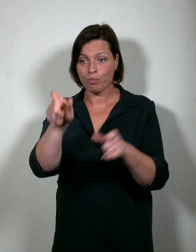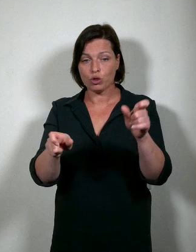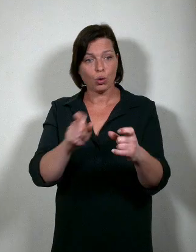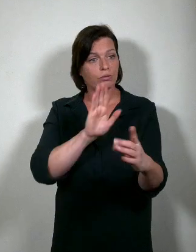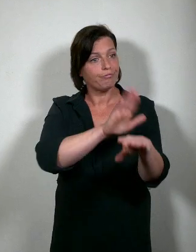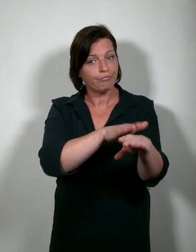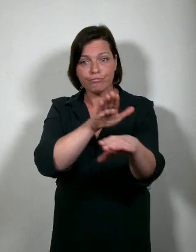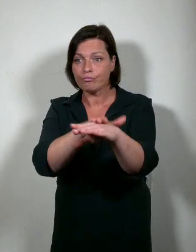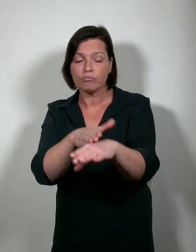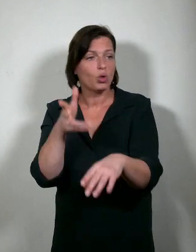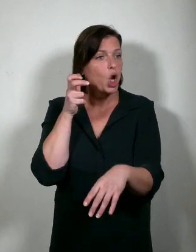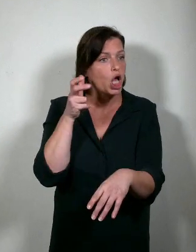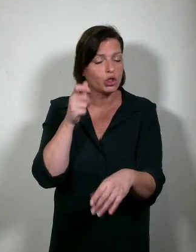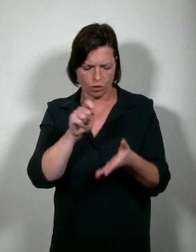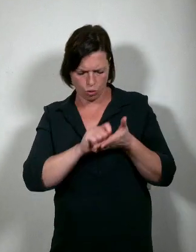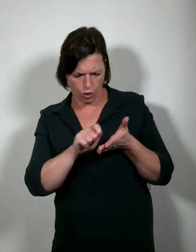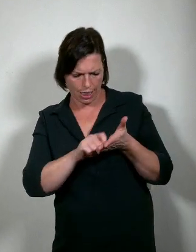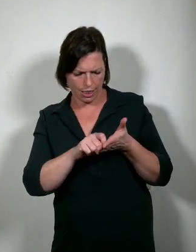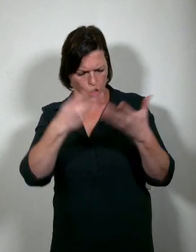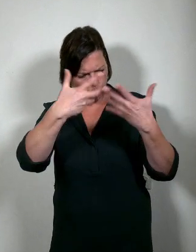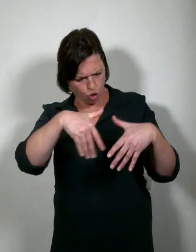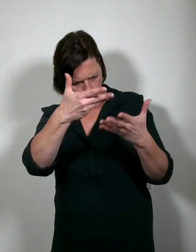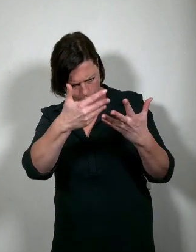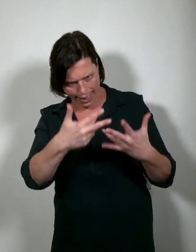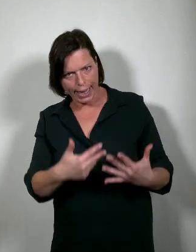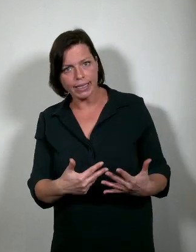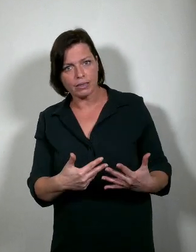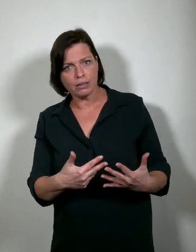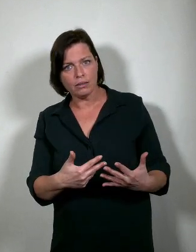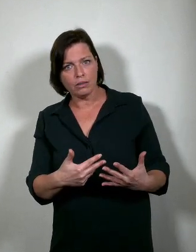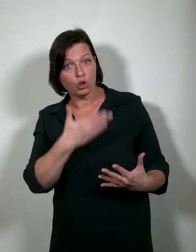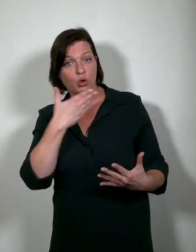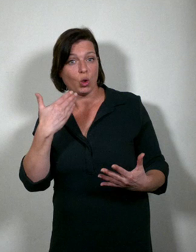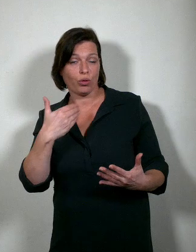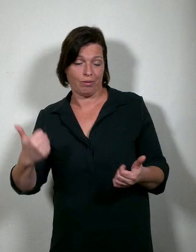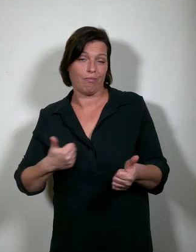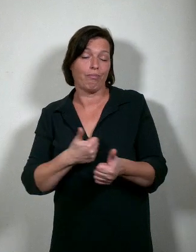spreken, te luisteren, te noteren en te structurelen. Ook zonder backup.